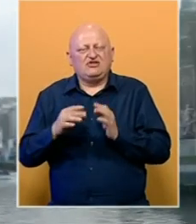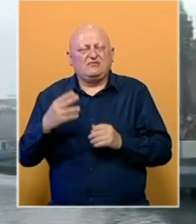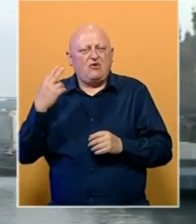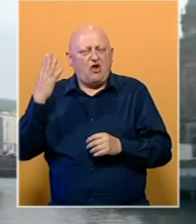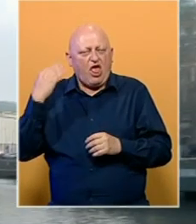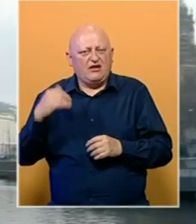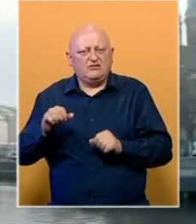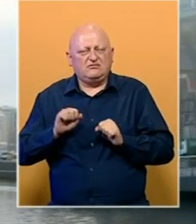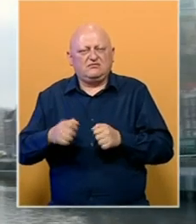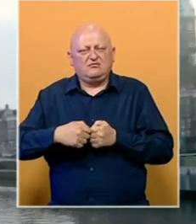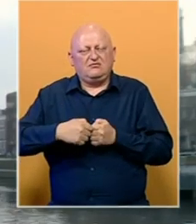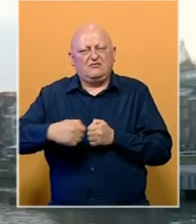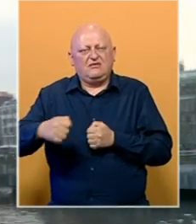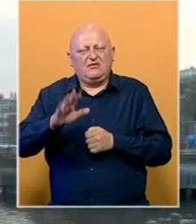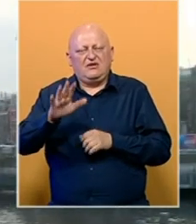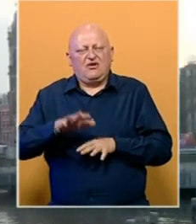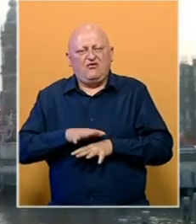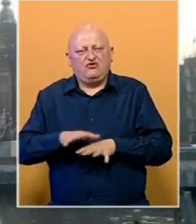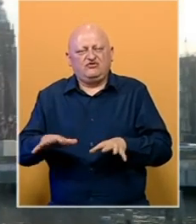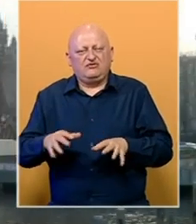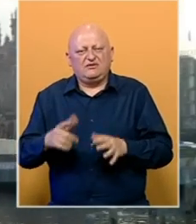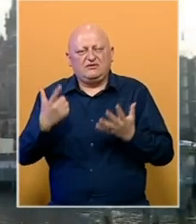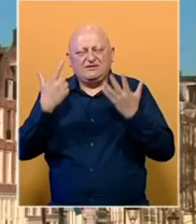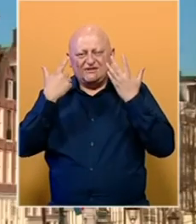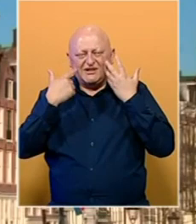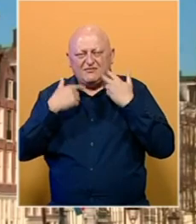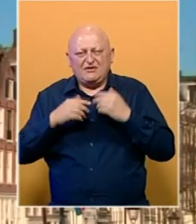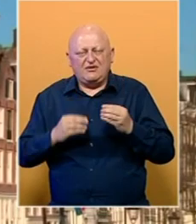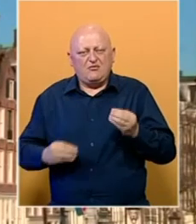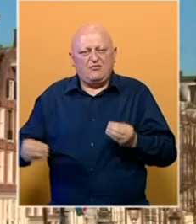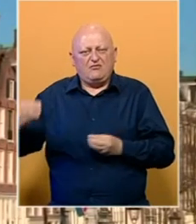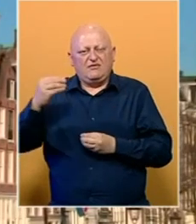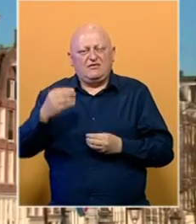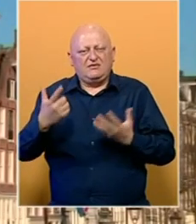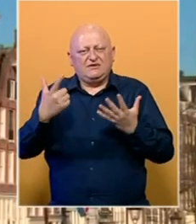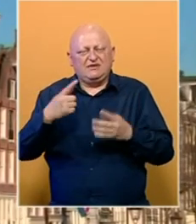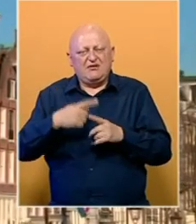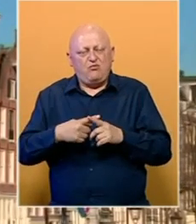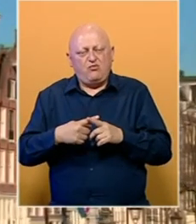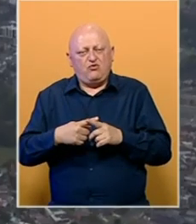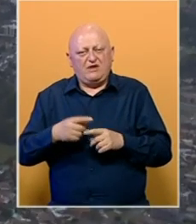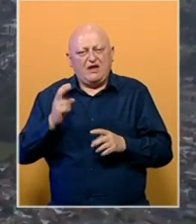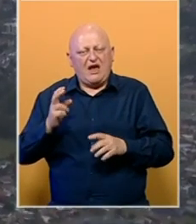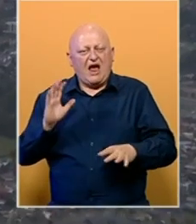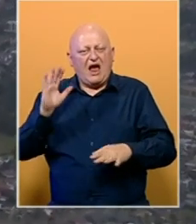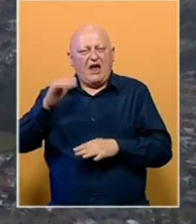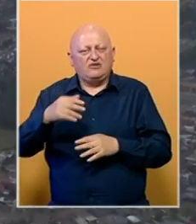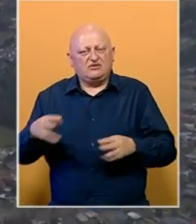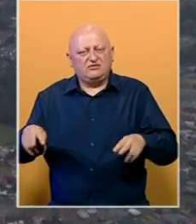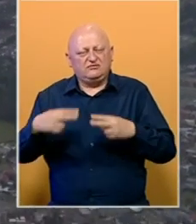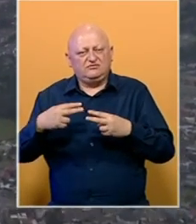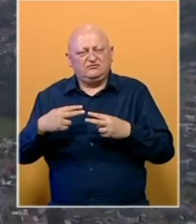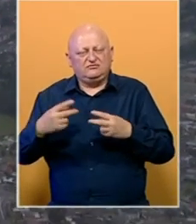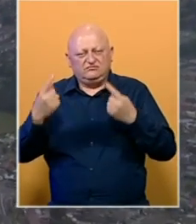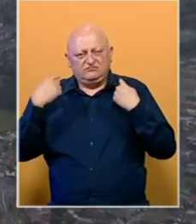niz mjera za suzbijanje virusa. Njegovo širenje u samo sedam dana povećano je za čak sedam puta. Australija se također suočava